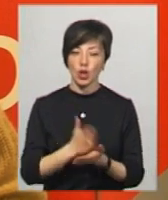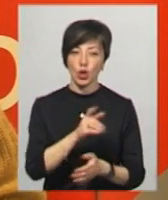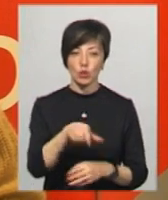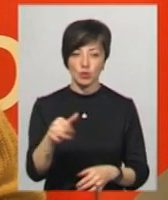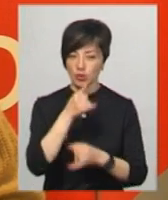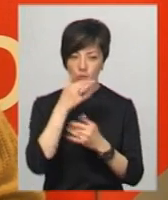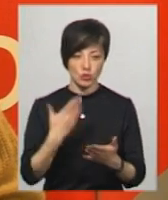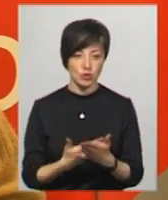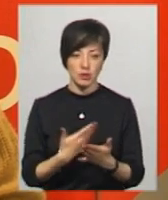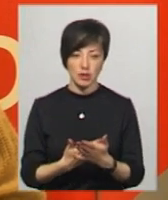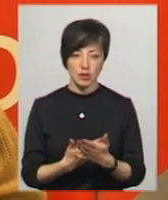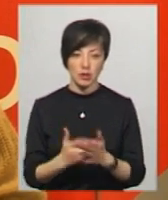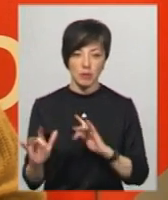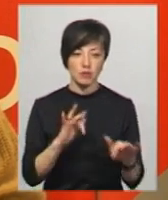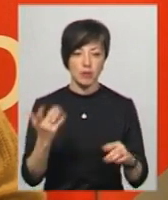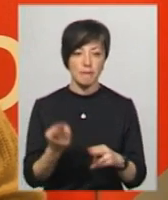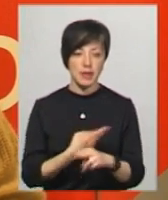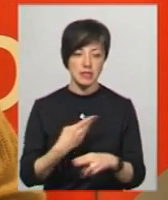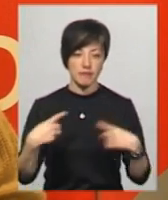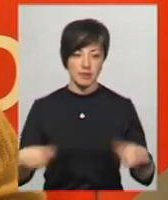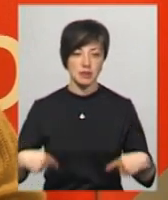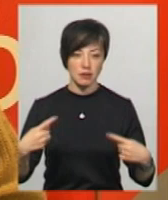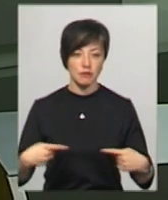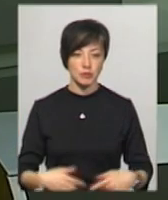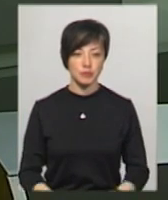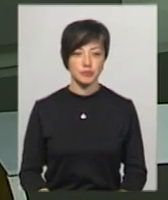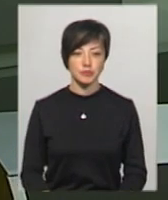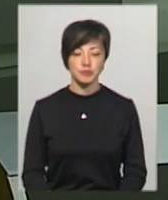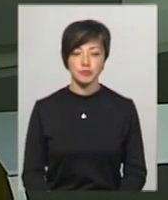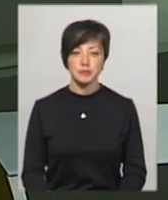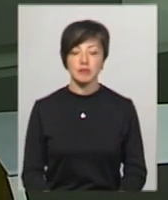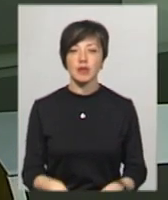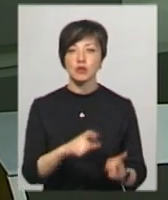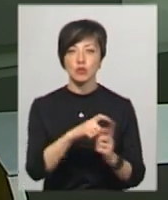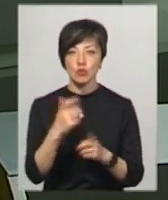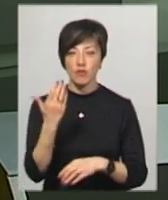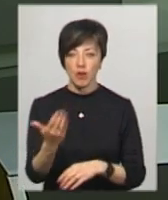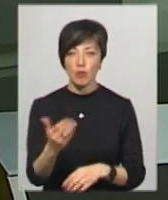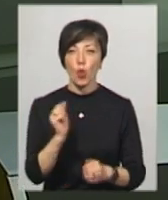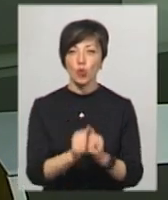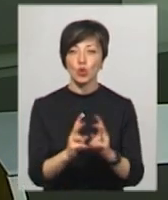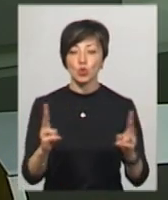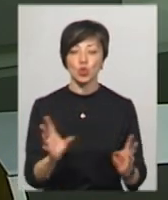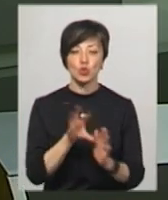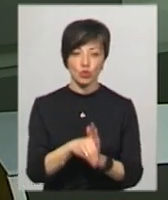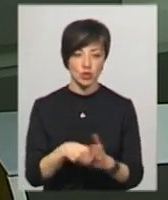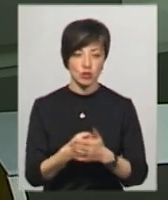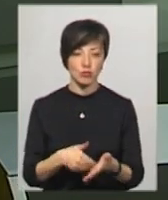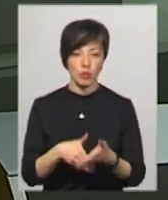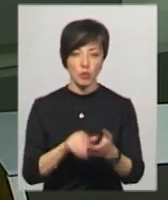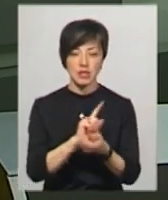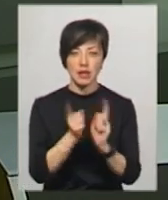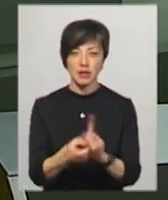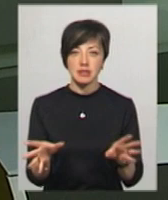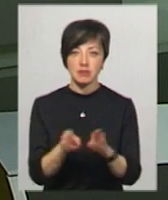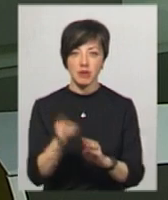які не можуть, наприклад, просуватись без візків. За словами Андрія Зоїна, кожен, хто долучиться до допомоги, стає